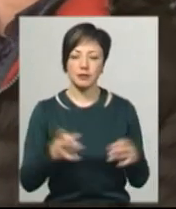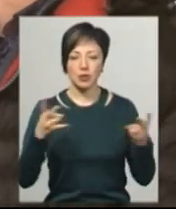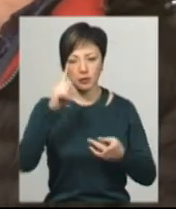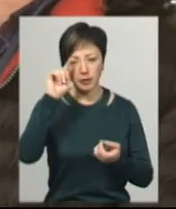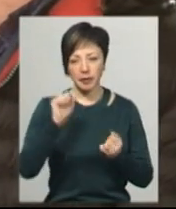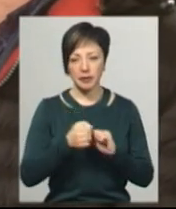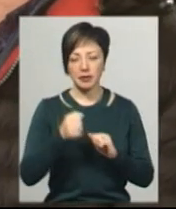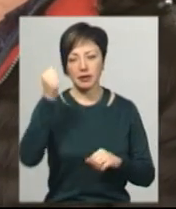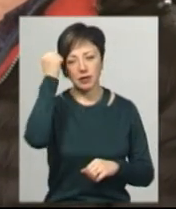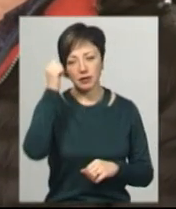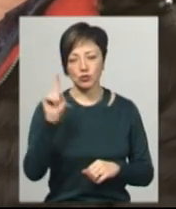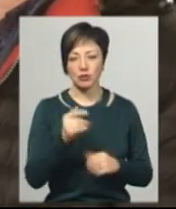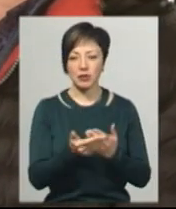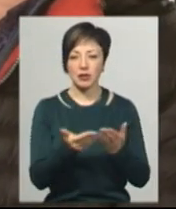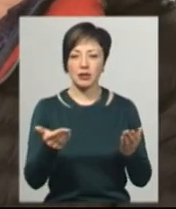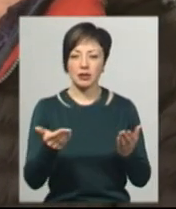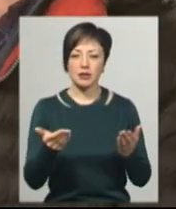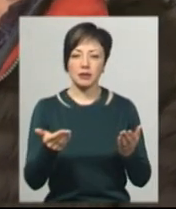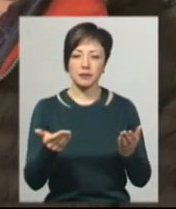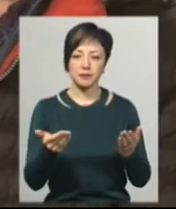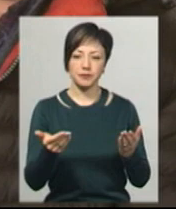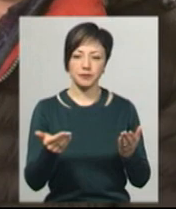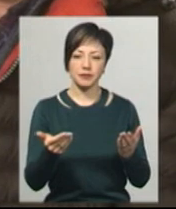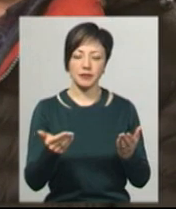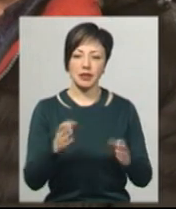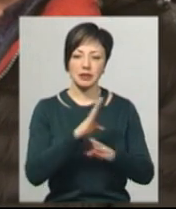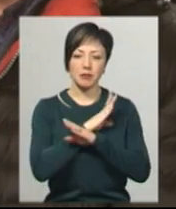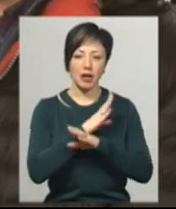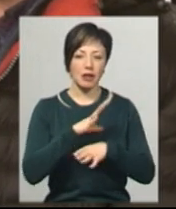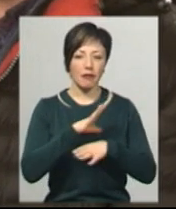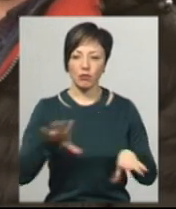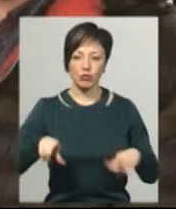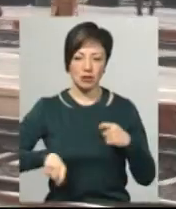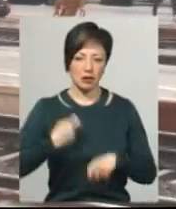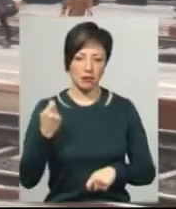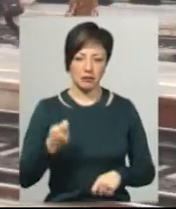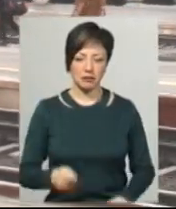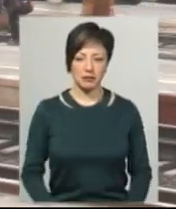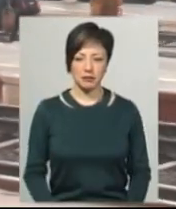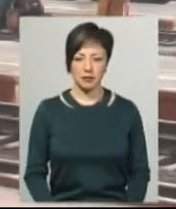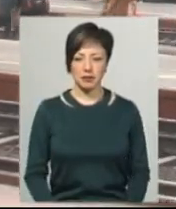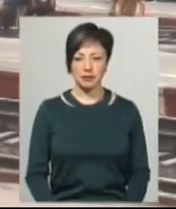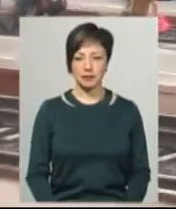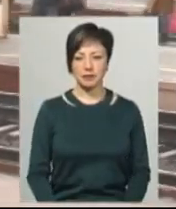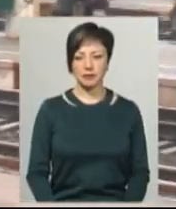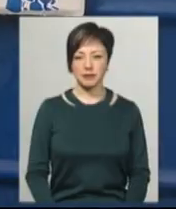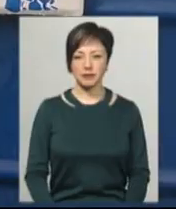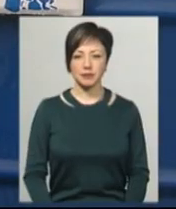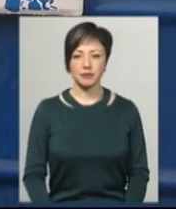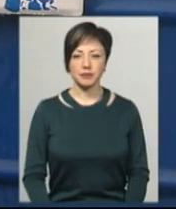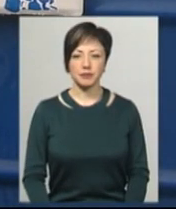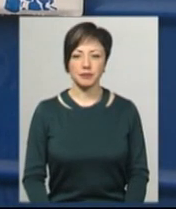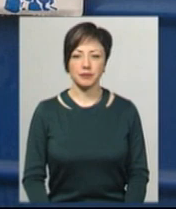пам'ятати, щоб їхні смерті не були марними. Анастасія Збродова, Віктор Кривий. Новини на